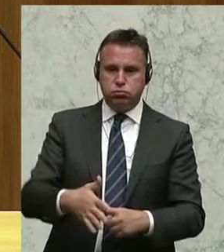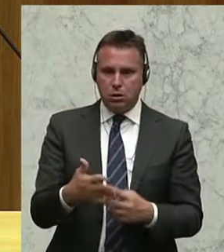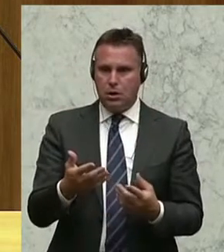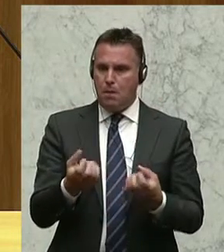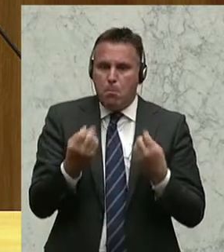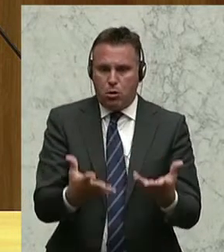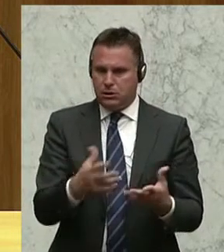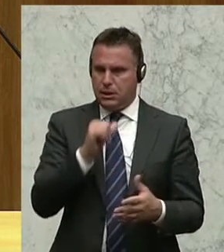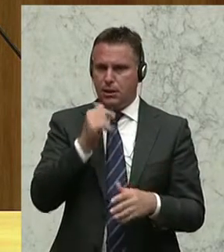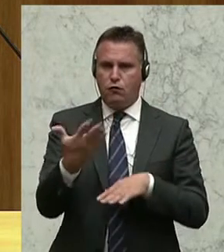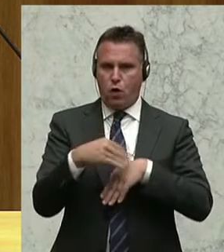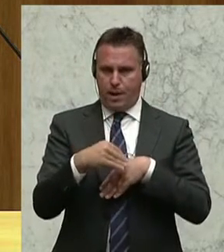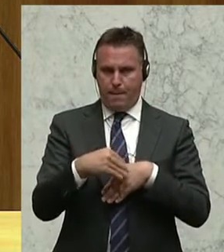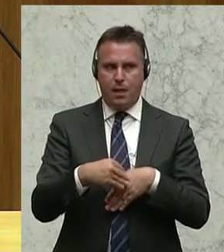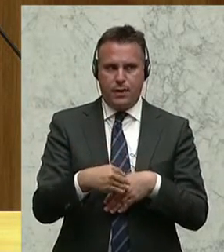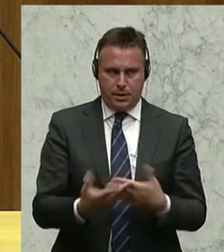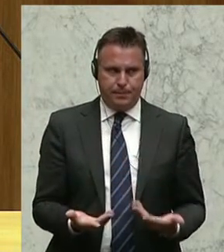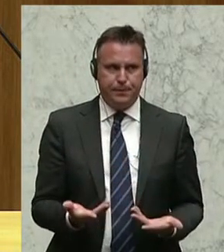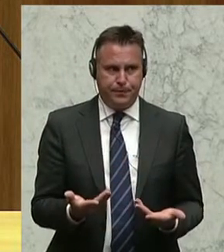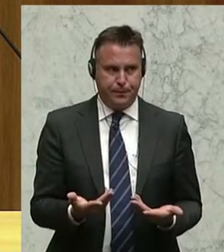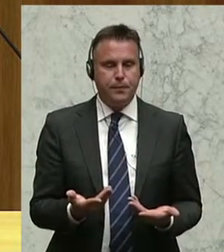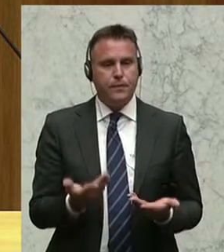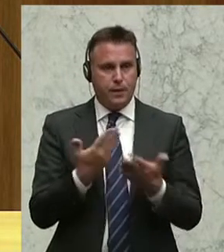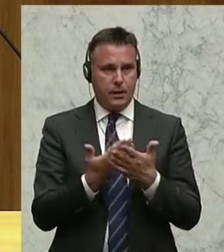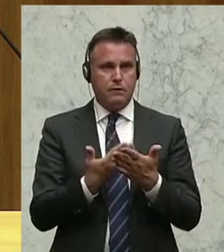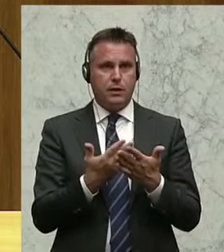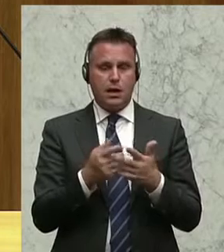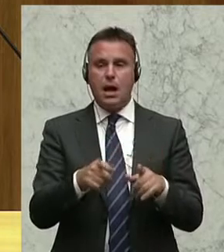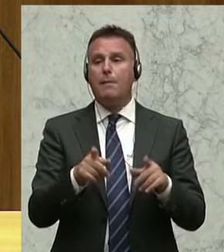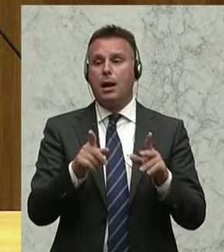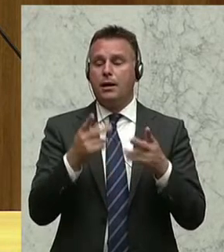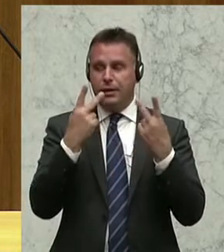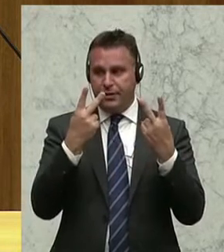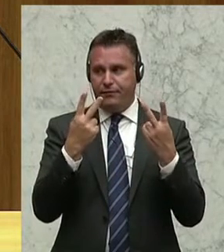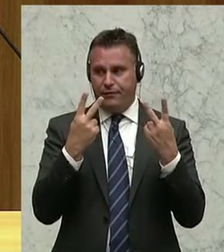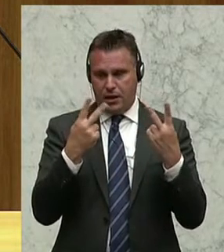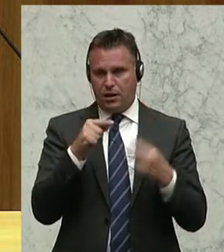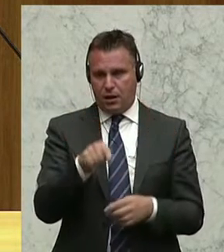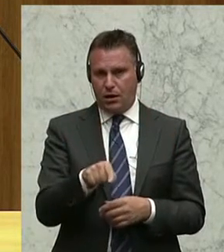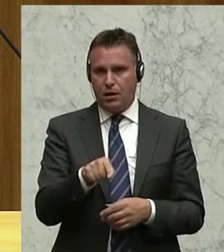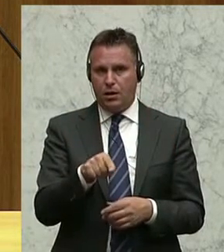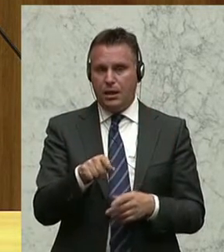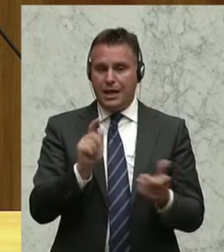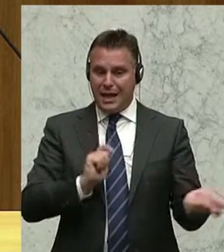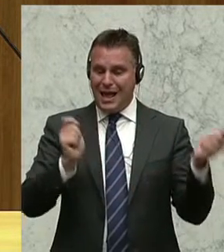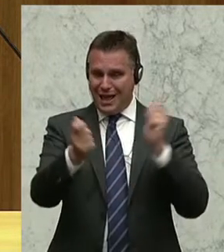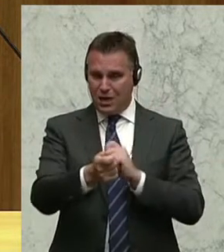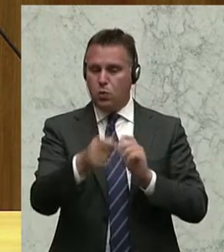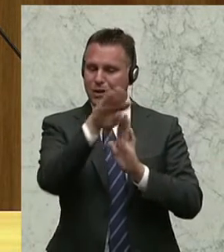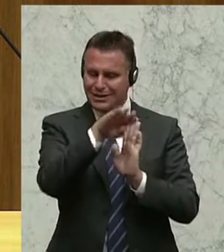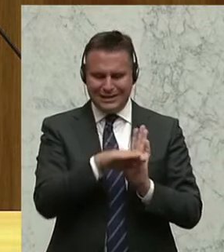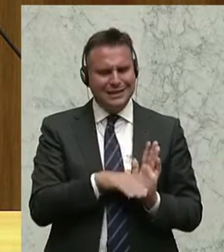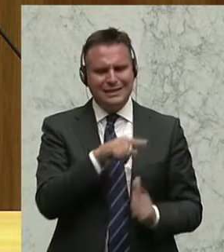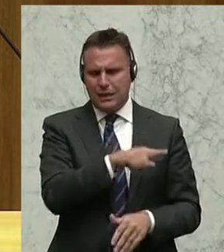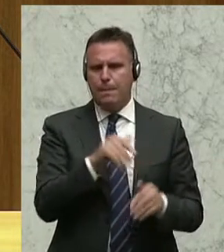eintreten. Allerdings ist es hier klar festzustellen, dass es wichtig ist, diese Änderung im Gesetz